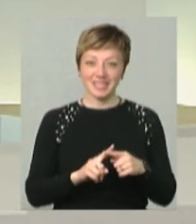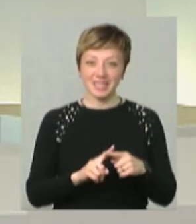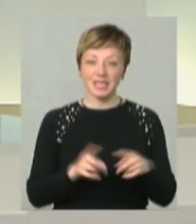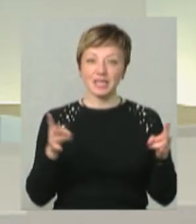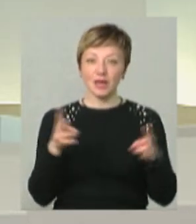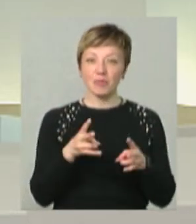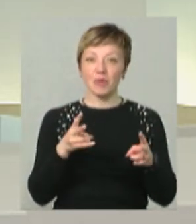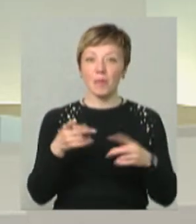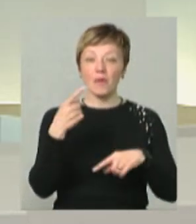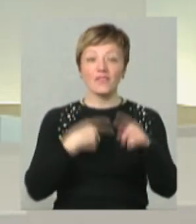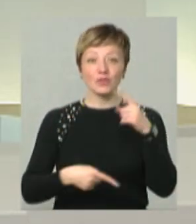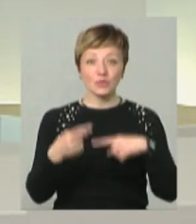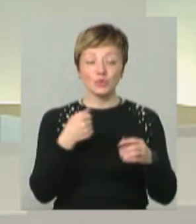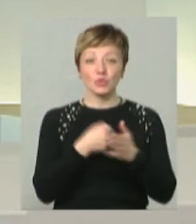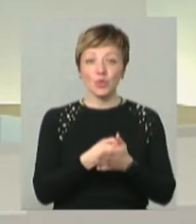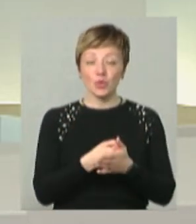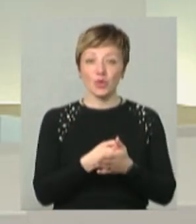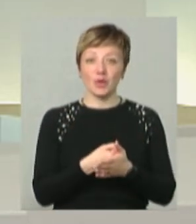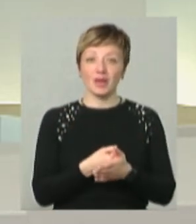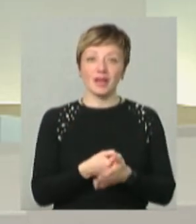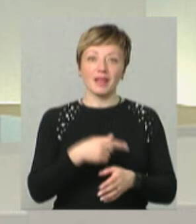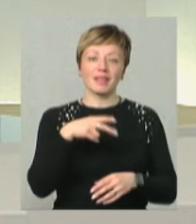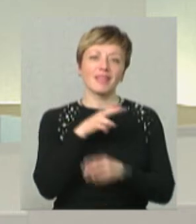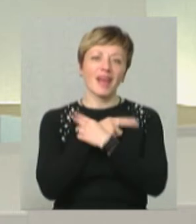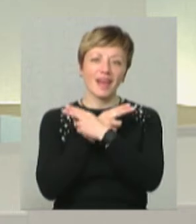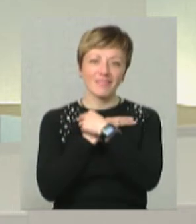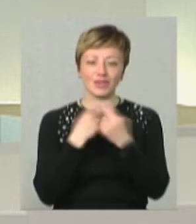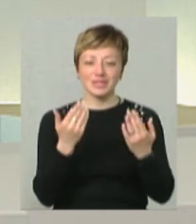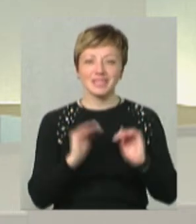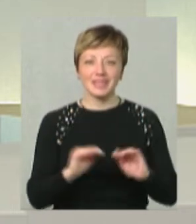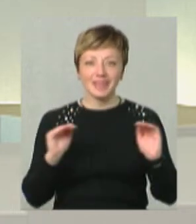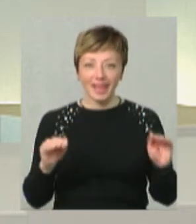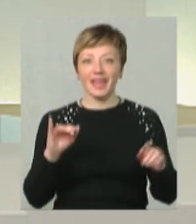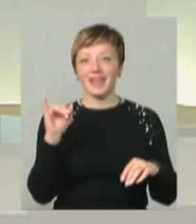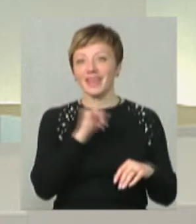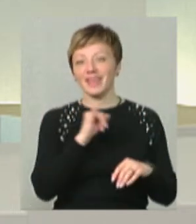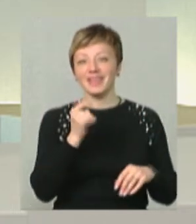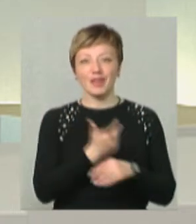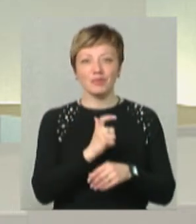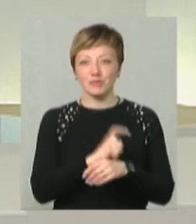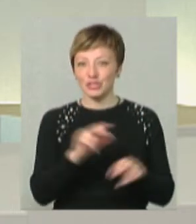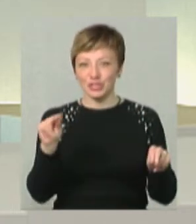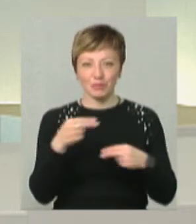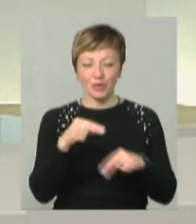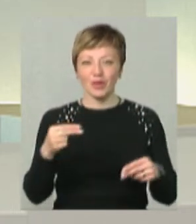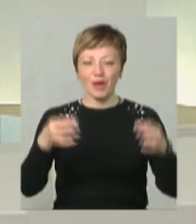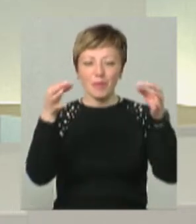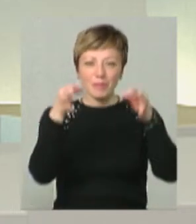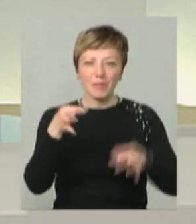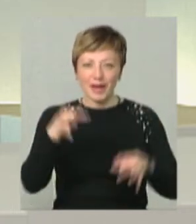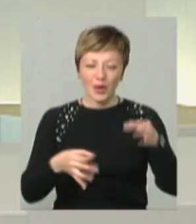говорив, що треба повернутися до безпосередністі, наївністі дітей, і дітей найбільші чемпіони органіки,